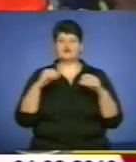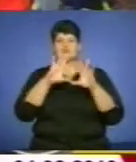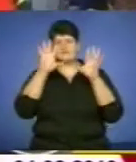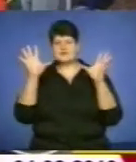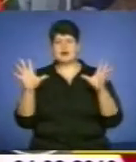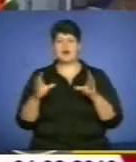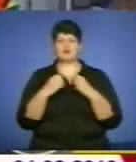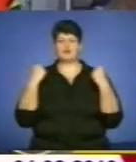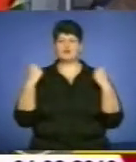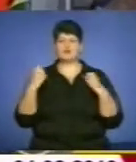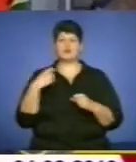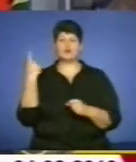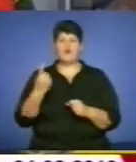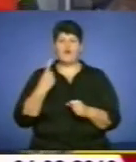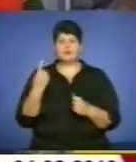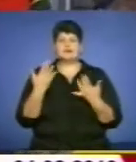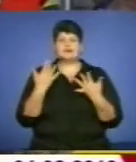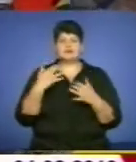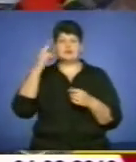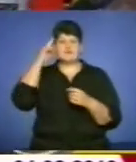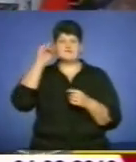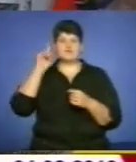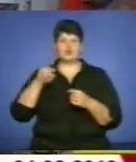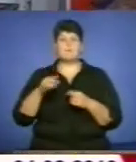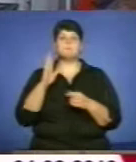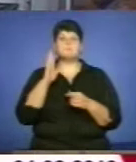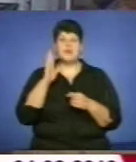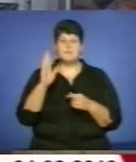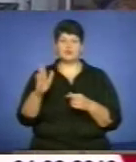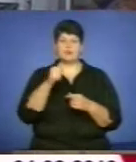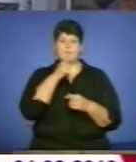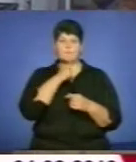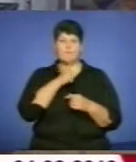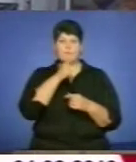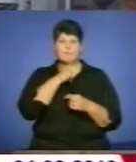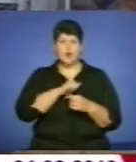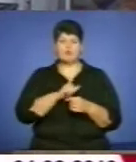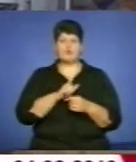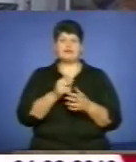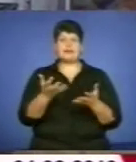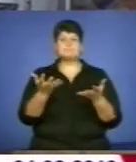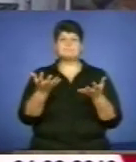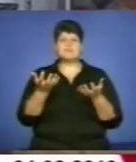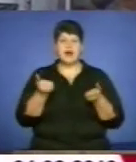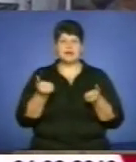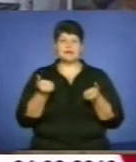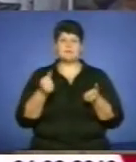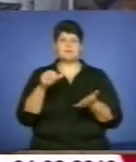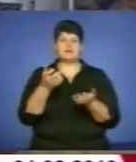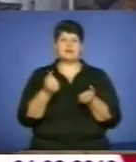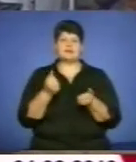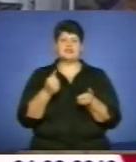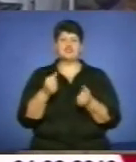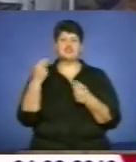області. І настільки мені відомо, ми будемо пробувати приймати чемпіонат